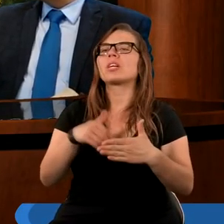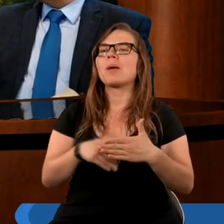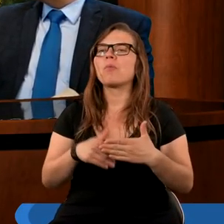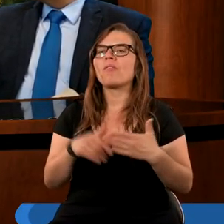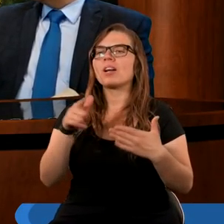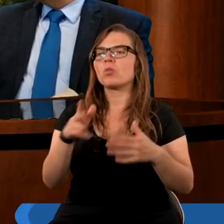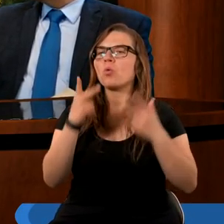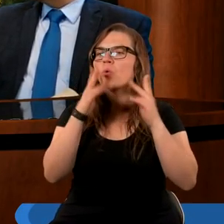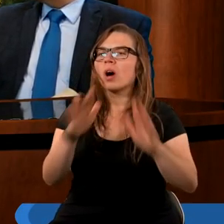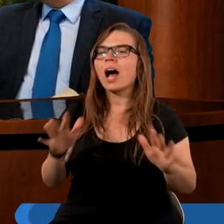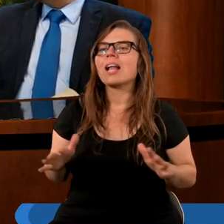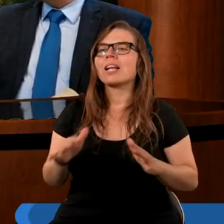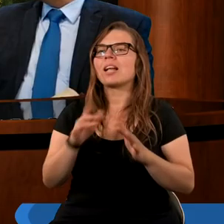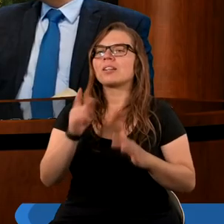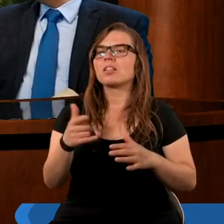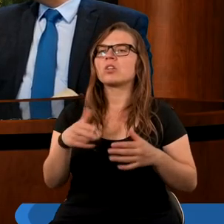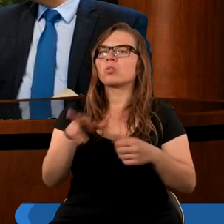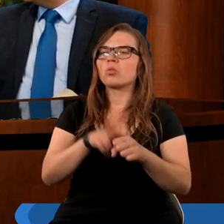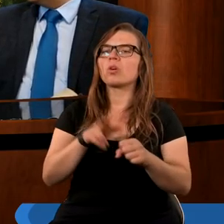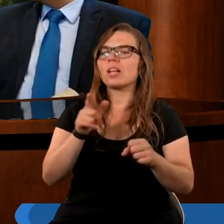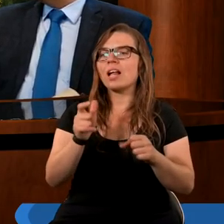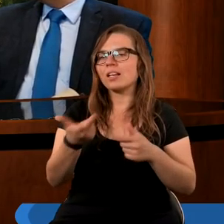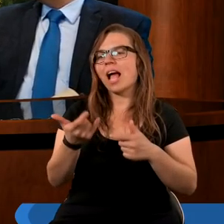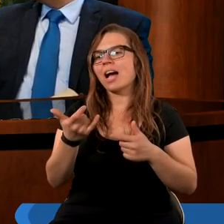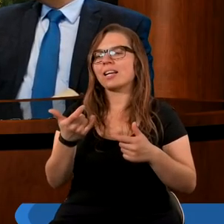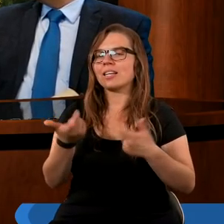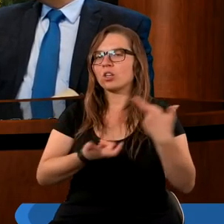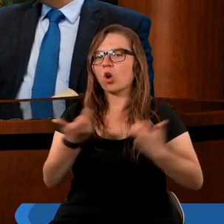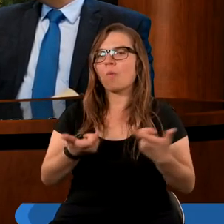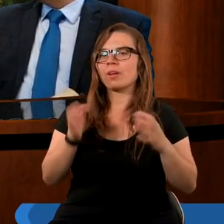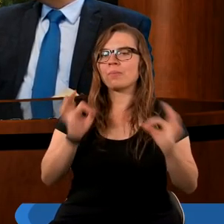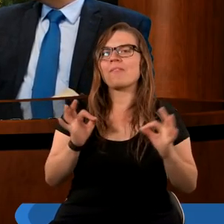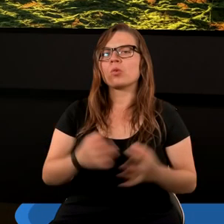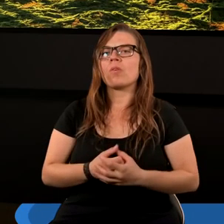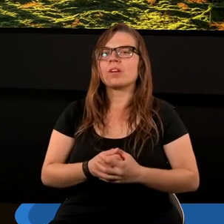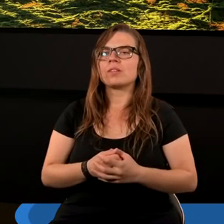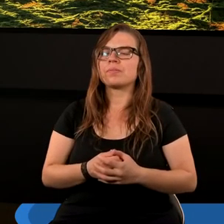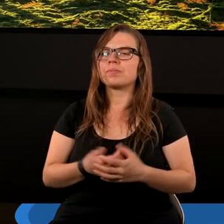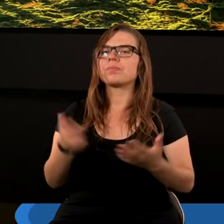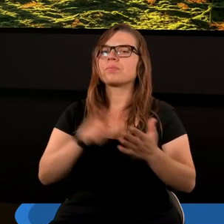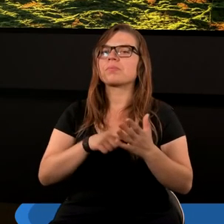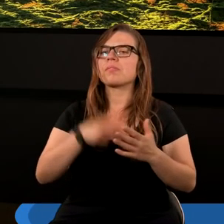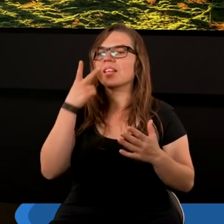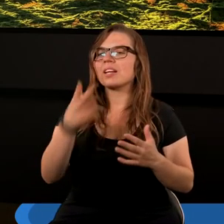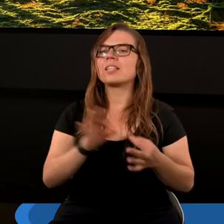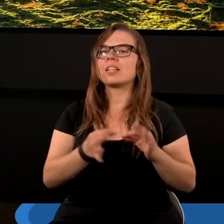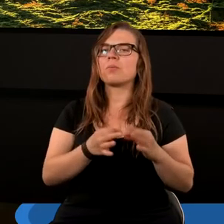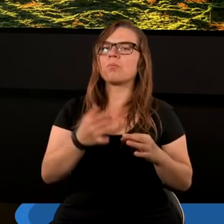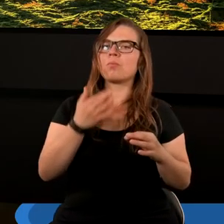ukazana jest komuś, kto tej chwały, komu się ta chwała po prostu nie należy. No właśnie. I teraz, gdy